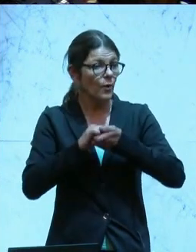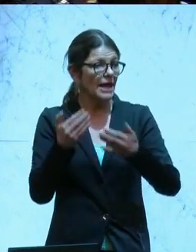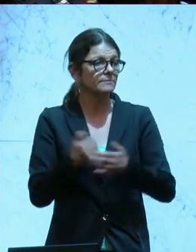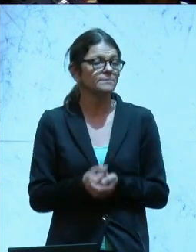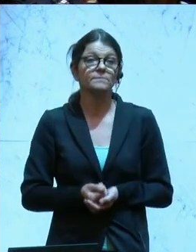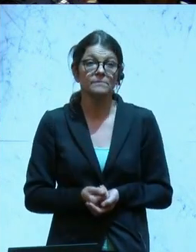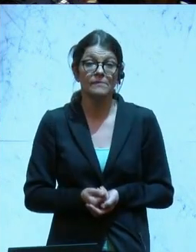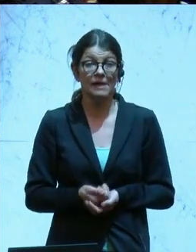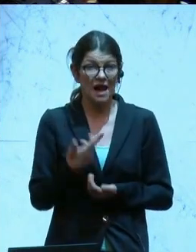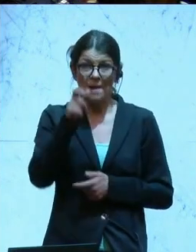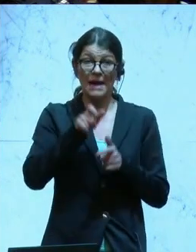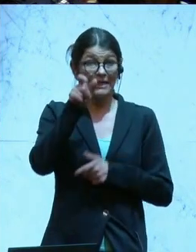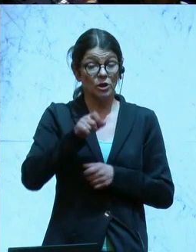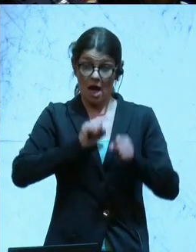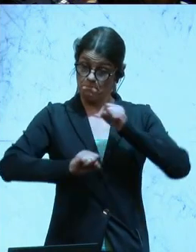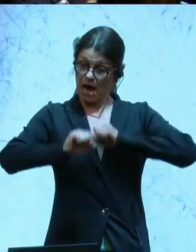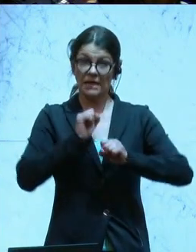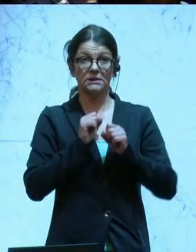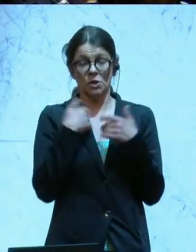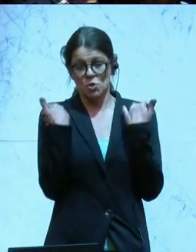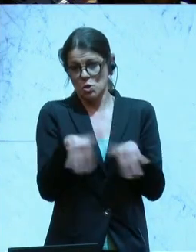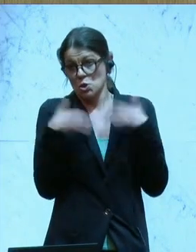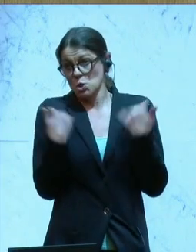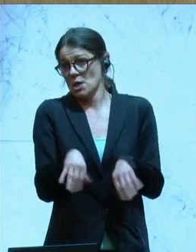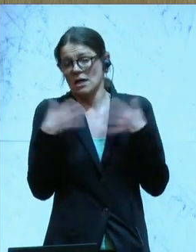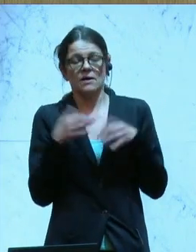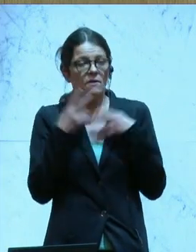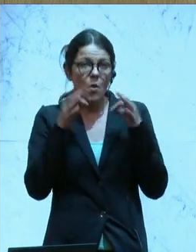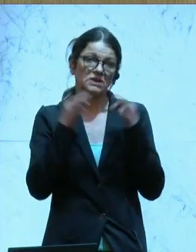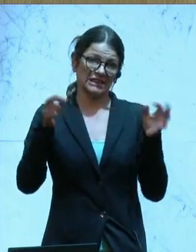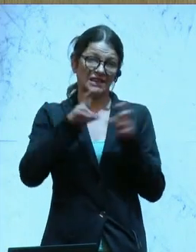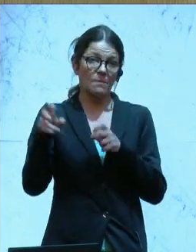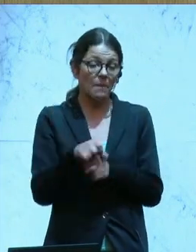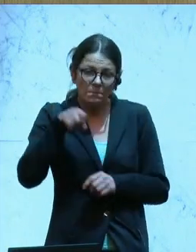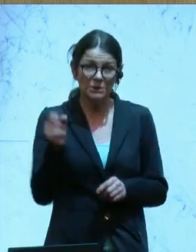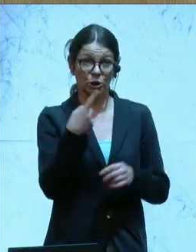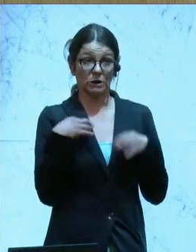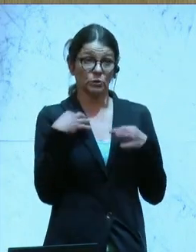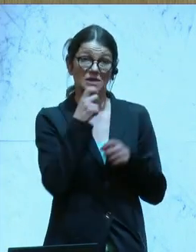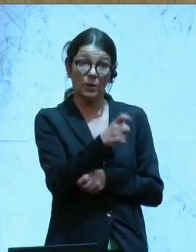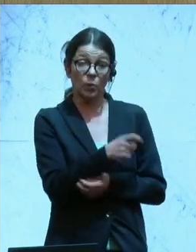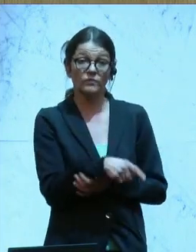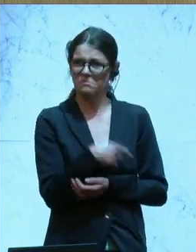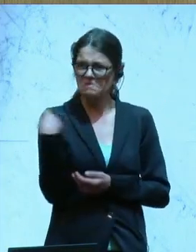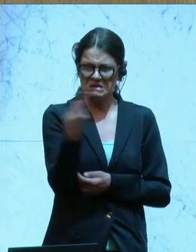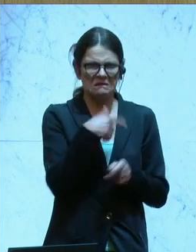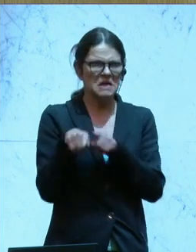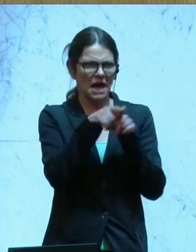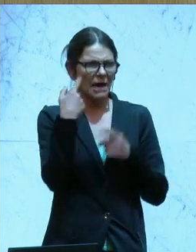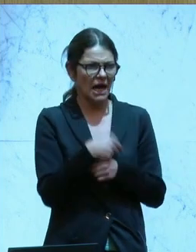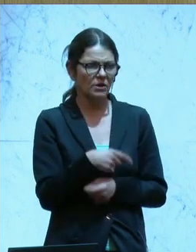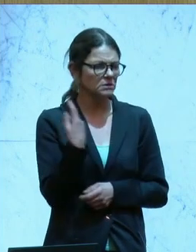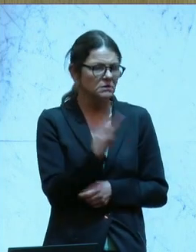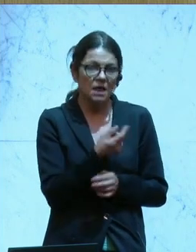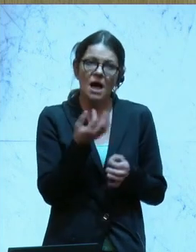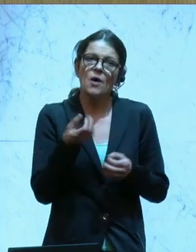der Personalmangel ist ein omnipräsentes Thema, aber gerade in Gesundheitsberufen, und ich glaube, da sind wir uns ziemlich einig, ist es